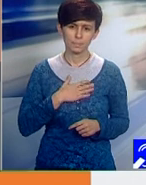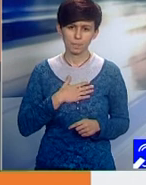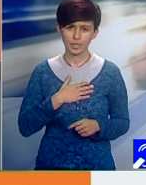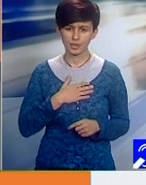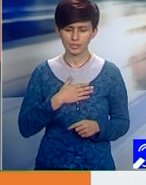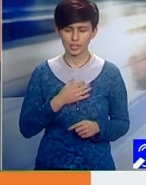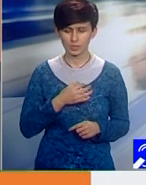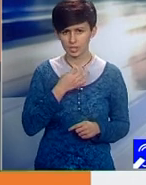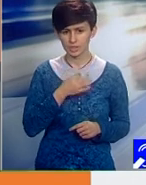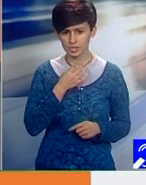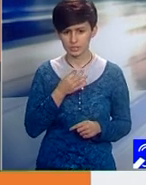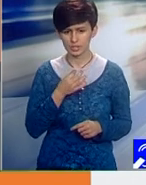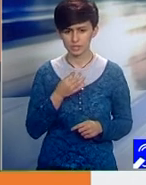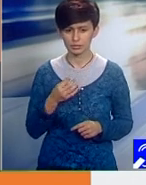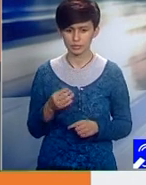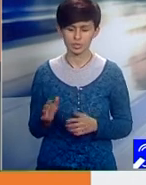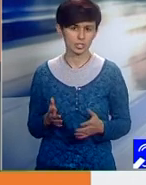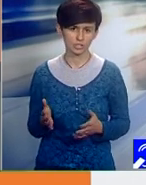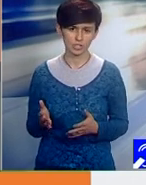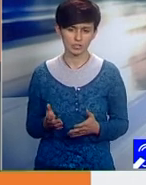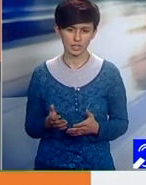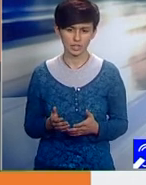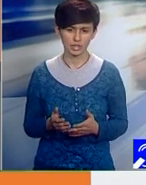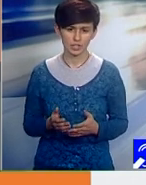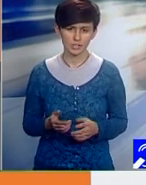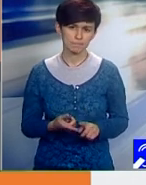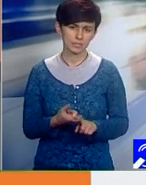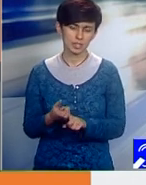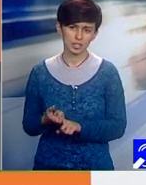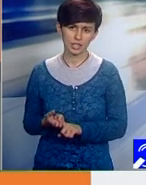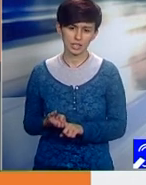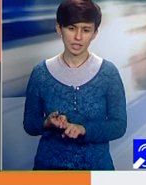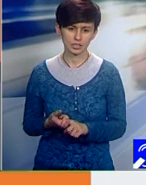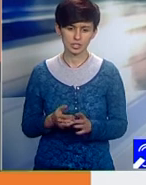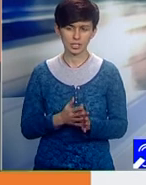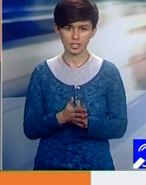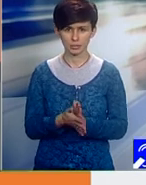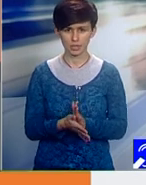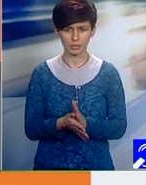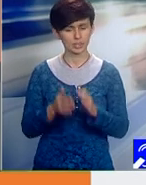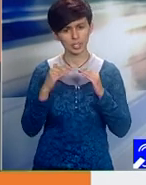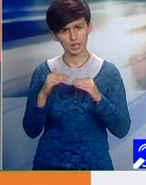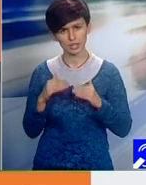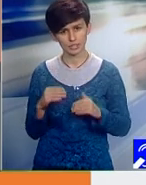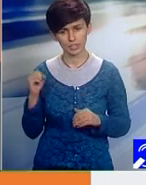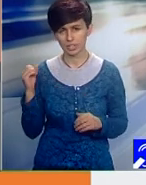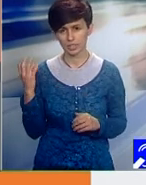într-un fel, pe interlocutorul nostru în ceea ce privește implementarea de la nivel politic.